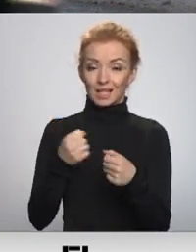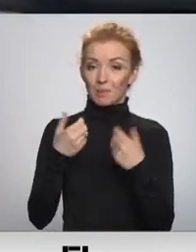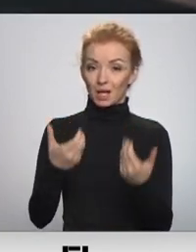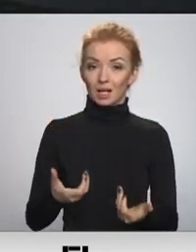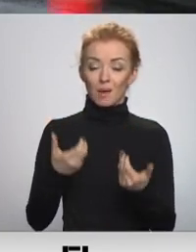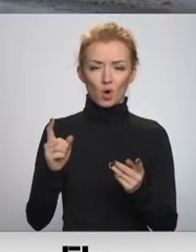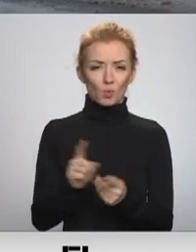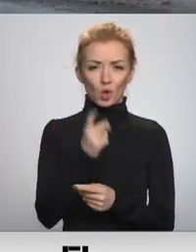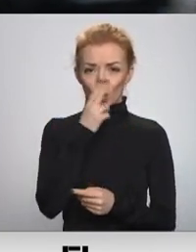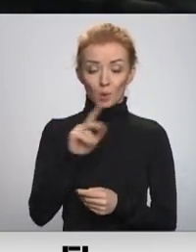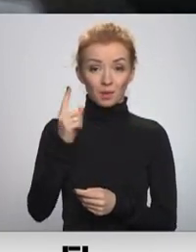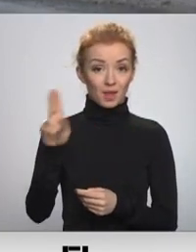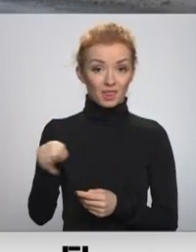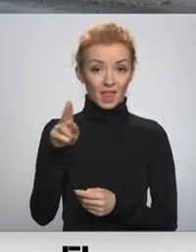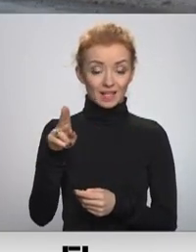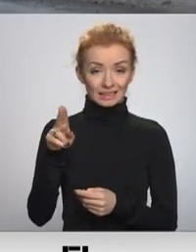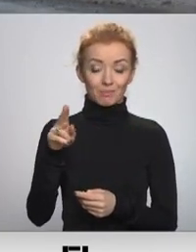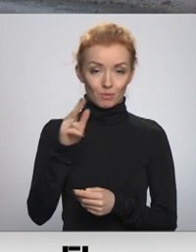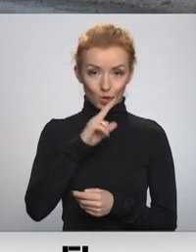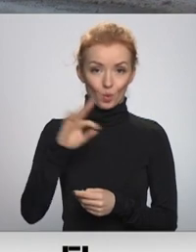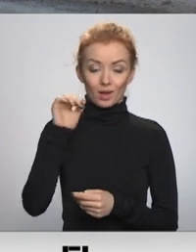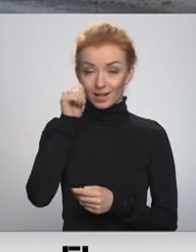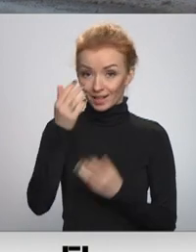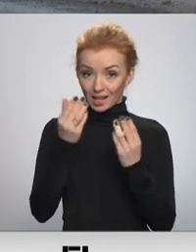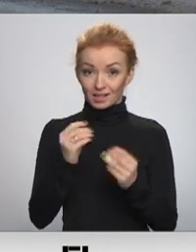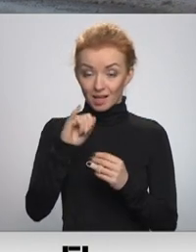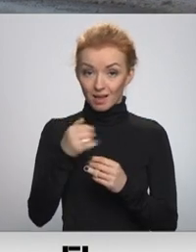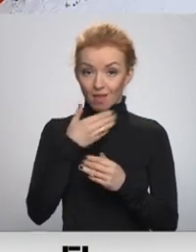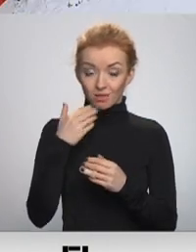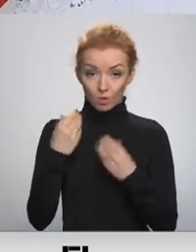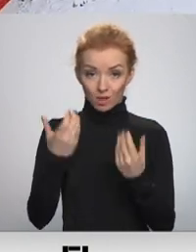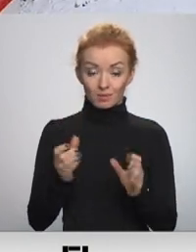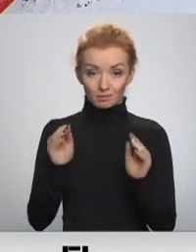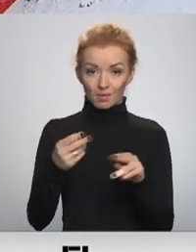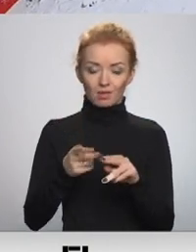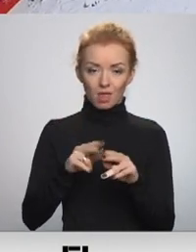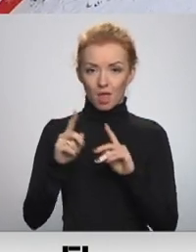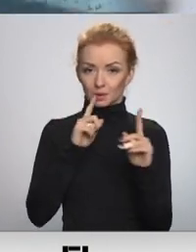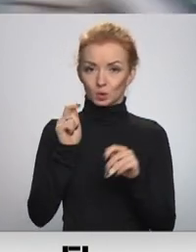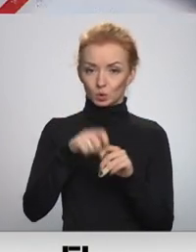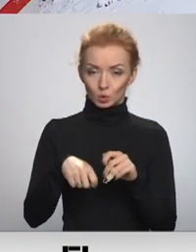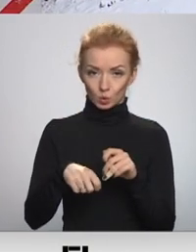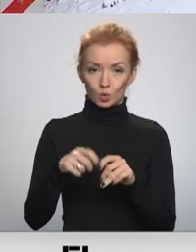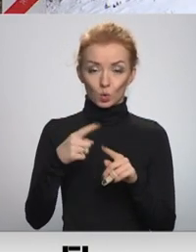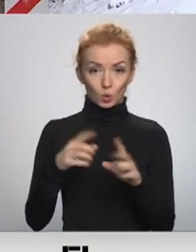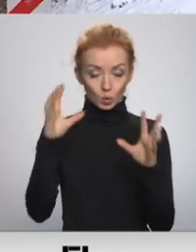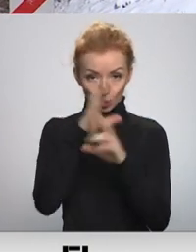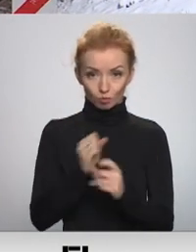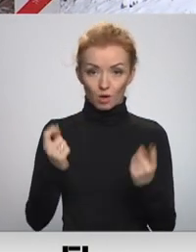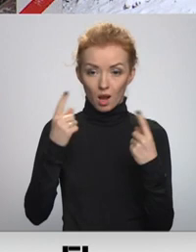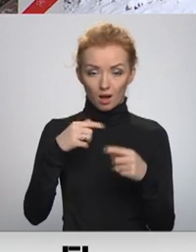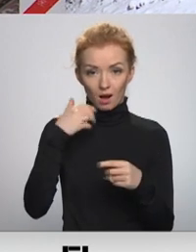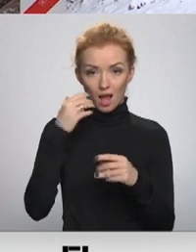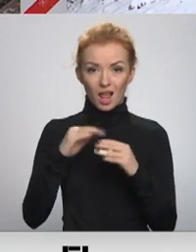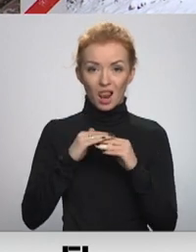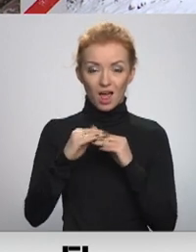obligāts no 1. decembra, jeb rītdienas. Ja tās nav uzstādīts, pārdzēts administratīvais sots. Dienākstumšajā laikā un kad ceļi